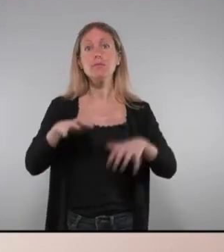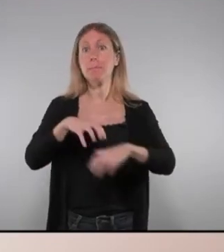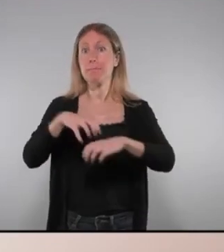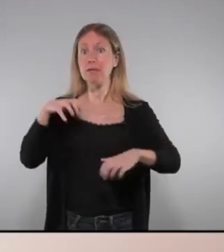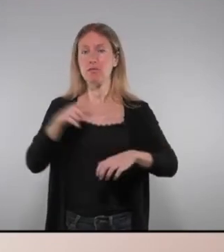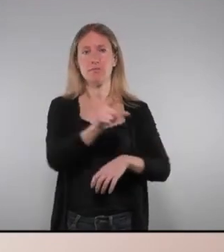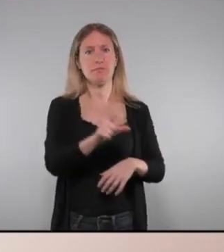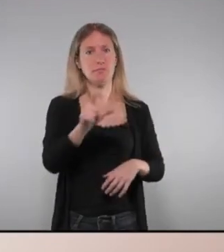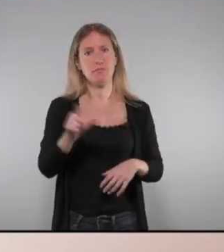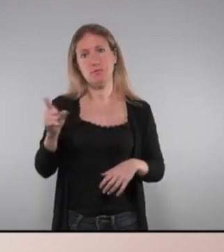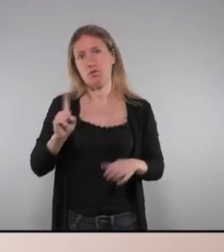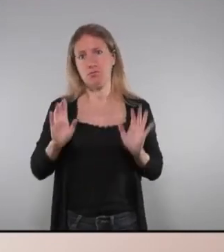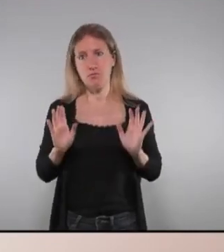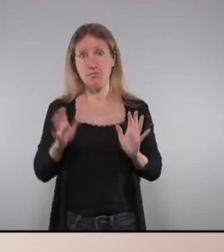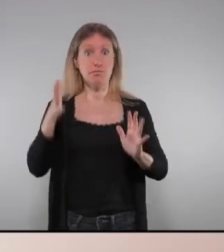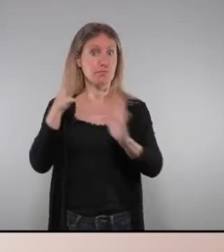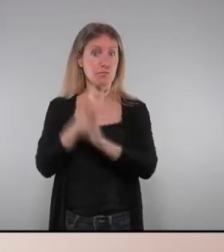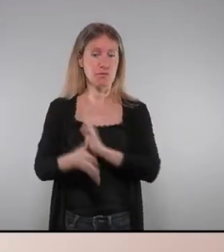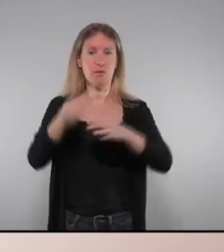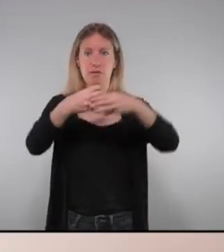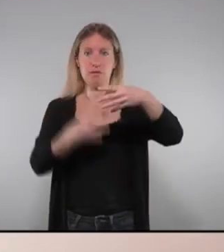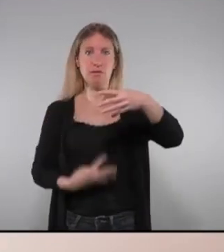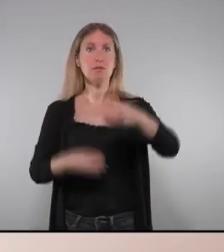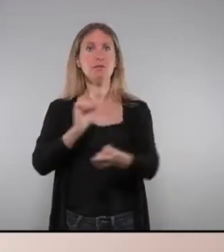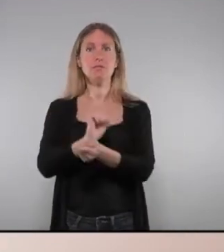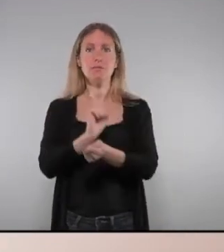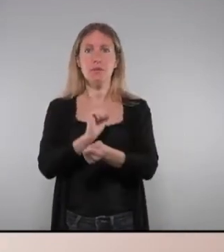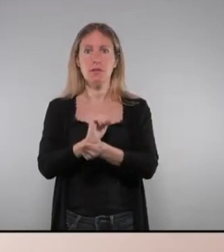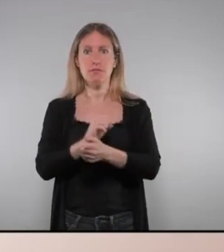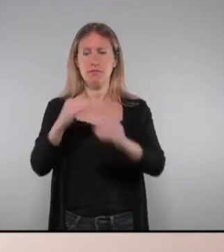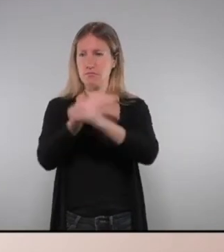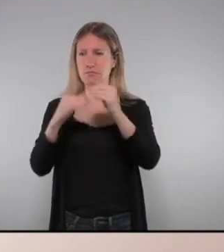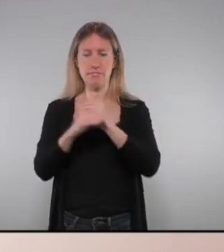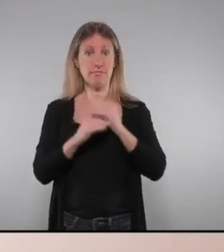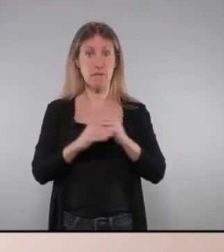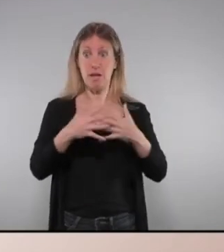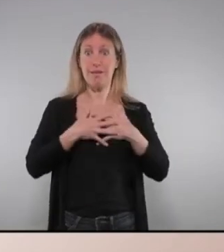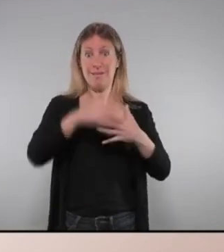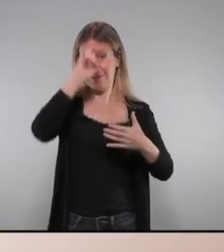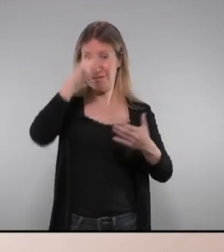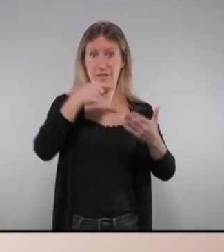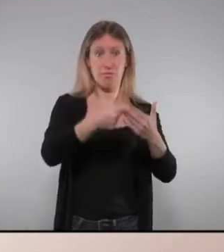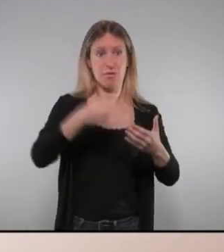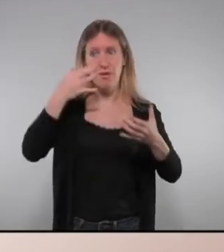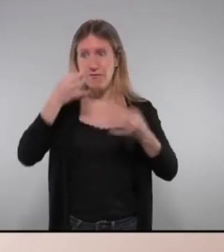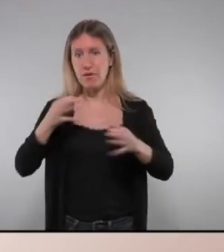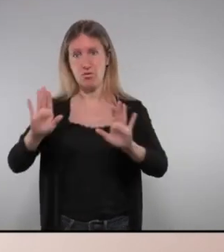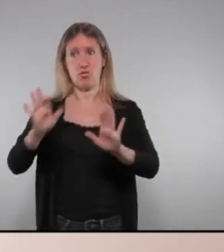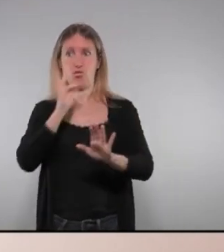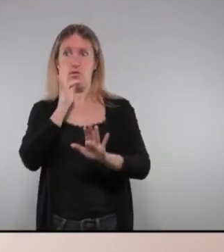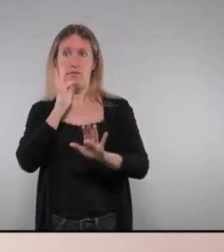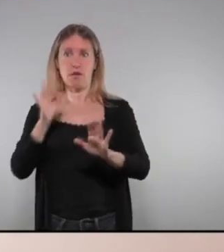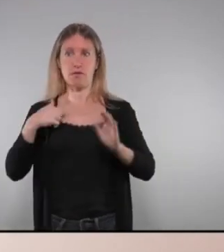majoria de la gent doncs no i per això aquestes llistes d'espera tan desconexes hi ha gent que s'apunten però llavors a l'hora de la veritat dius no, perquè encara estic bé